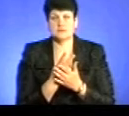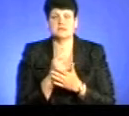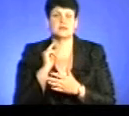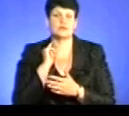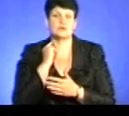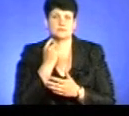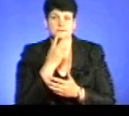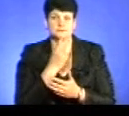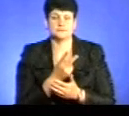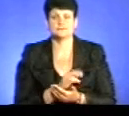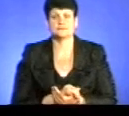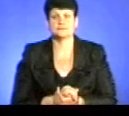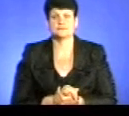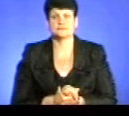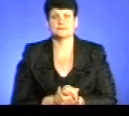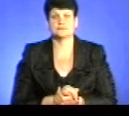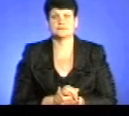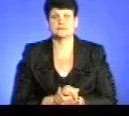Я прошу зараз підготувати нам цей відеоматеріал.